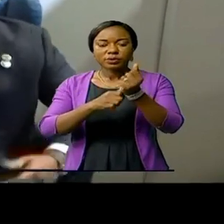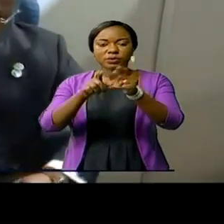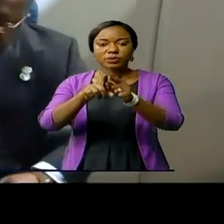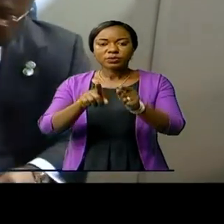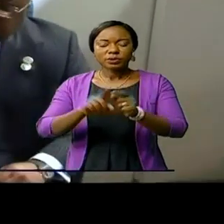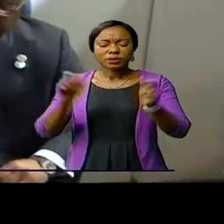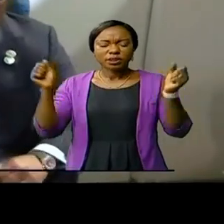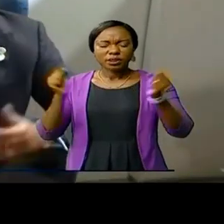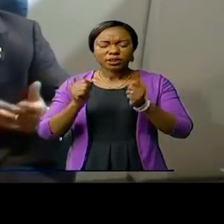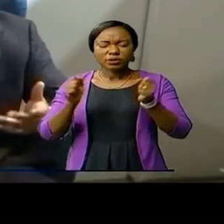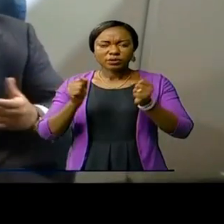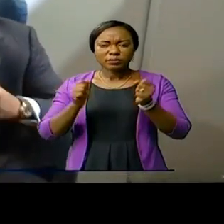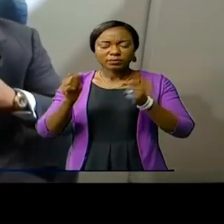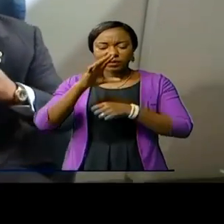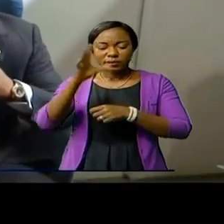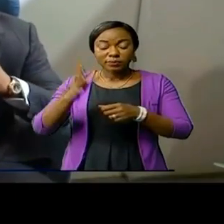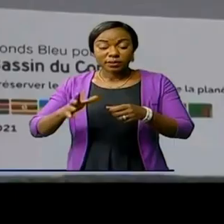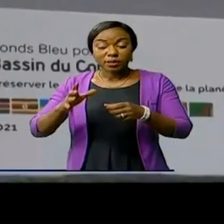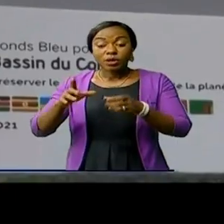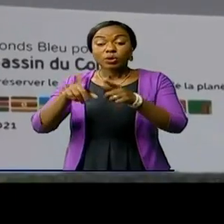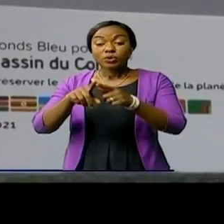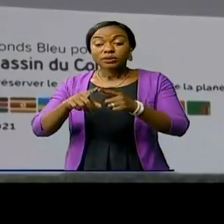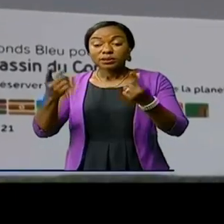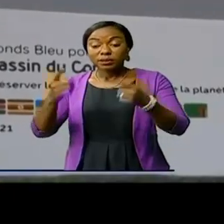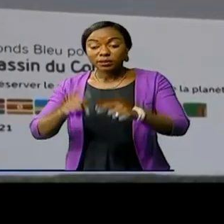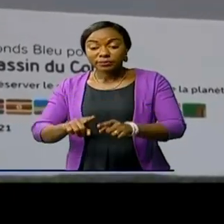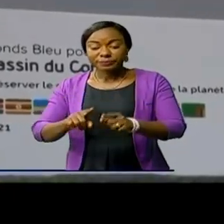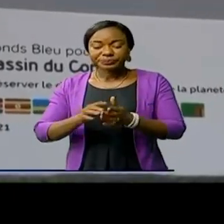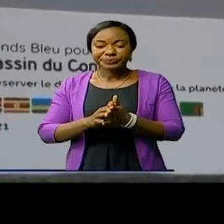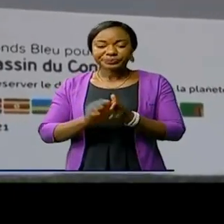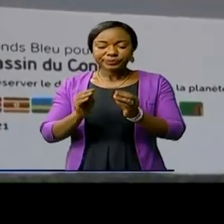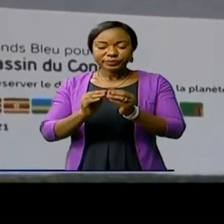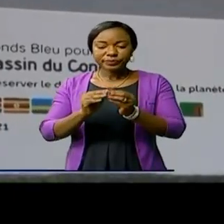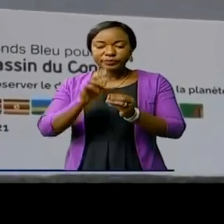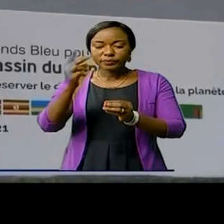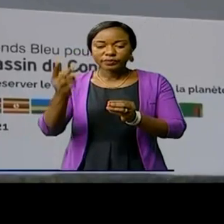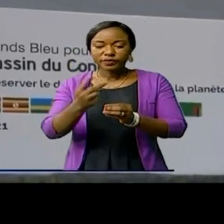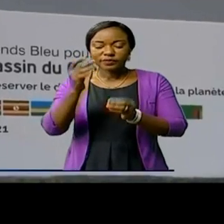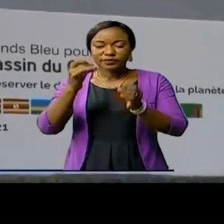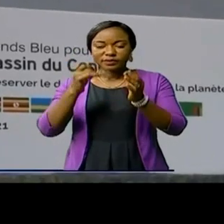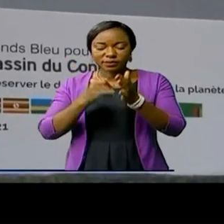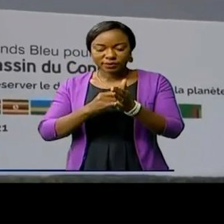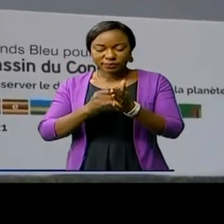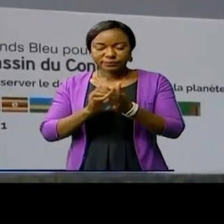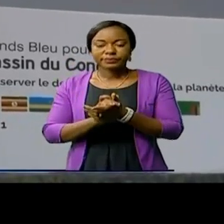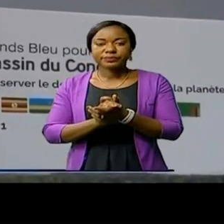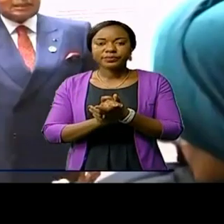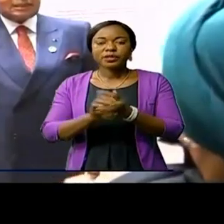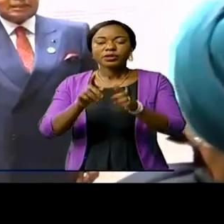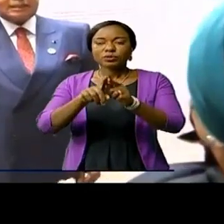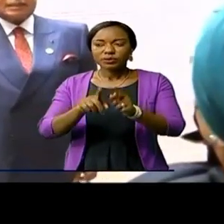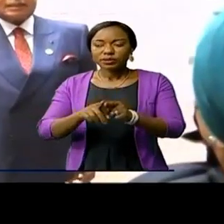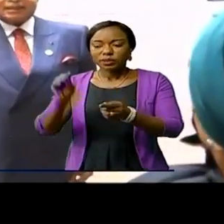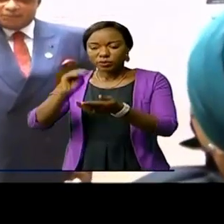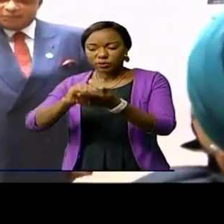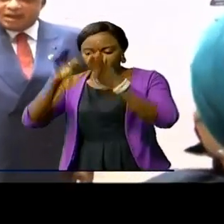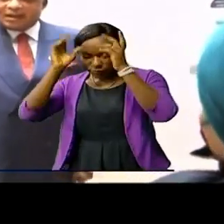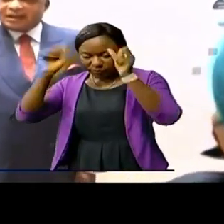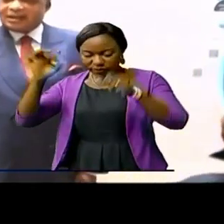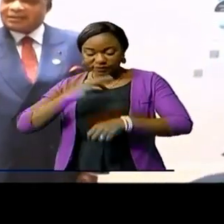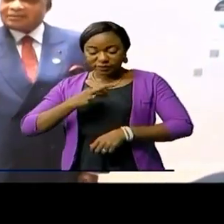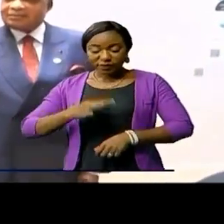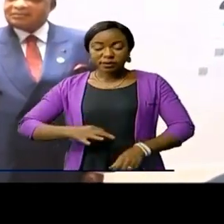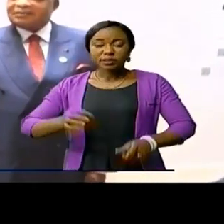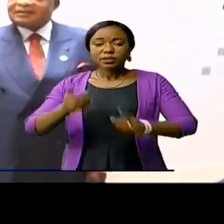réchauffement climatique. Au sein des installations de la COP26, le président de la République s'est aussi entretenu avec son